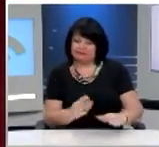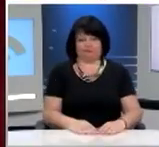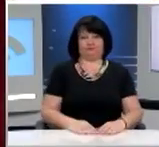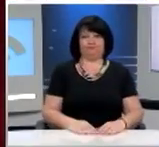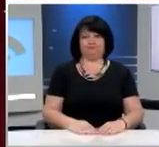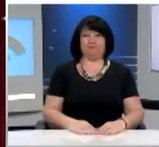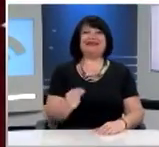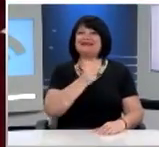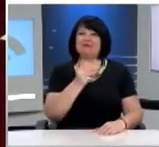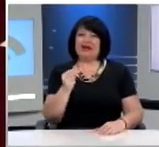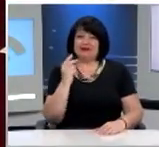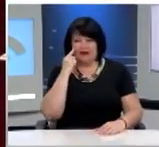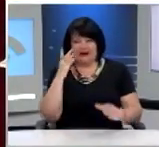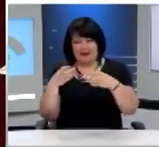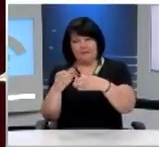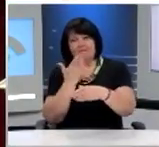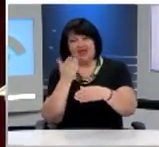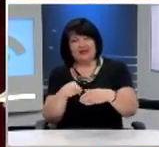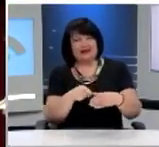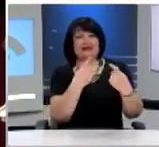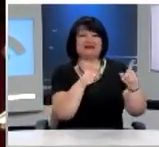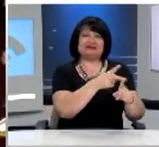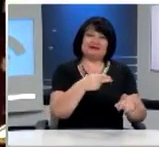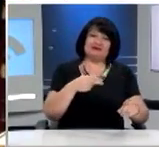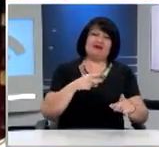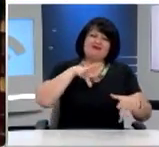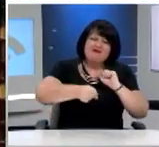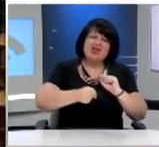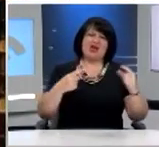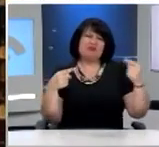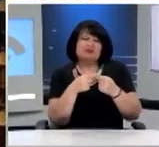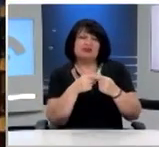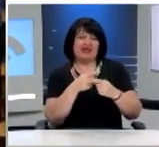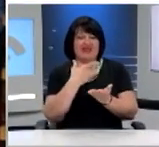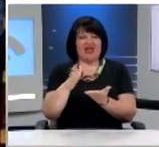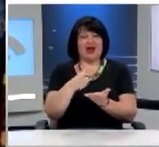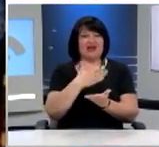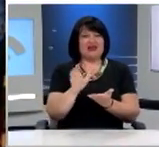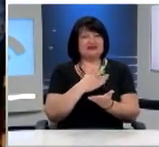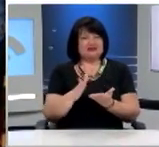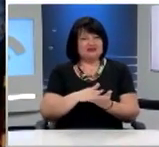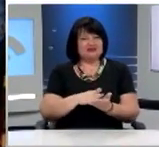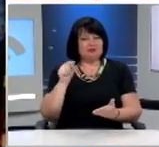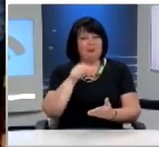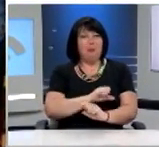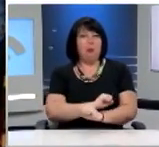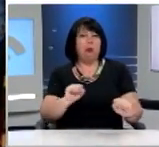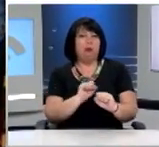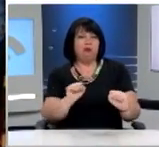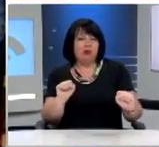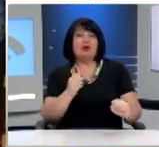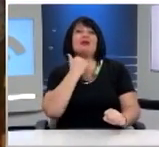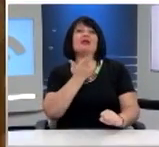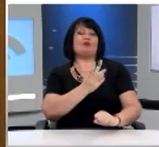εμάς ο θεσμός αυτός. Σε ένα περιβάλλον έντασης, σχολικής βίας ή διακρίσεων, υπονομεύουμε καθημερινά τη